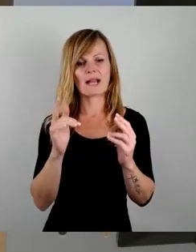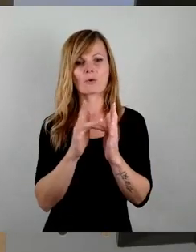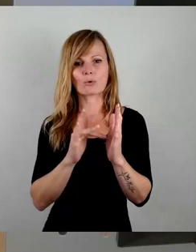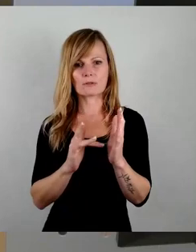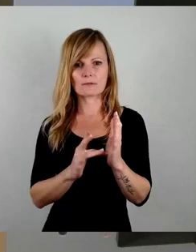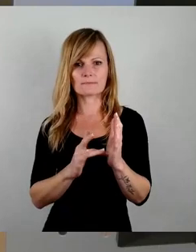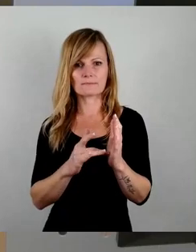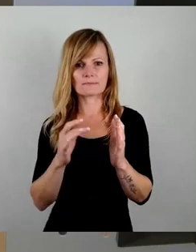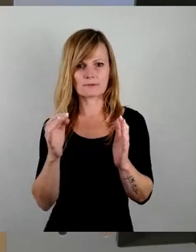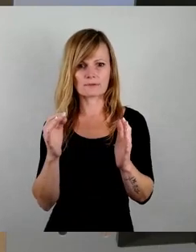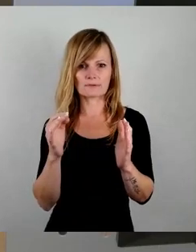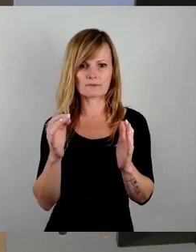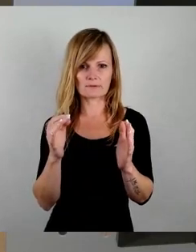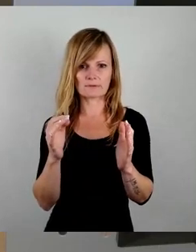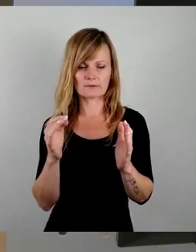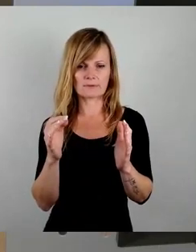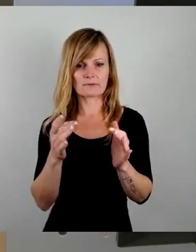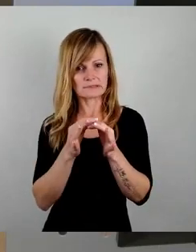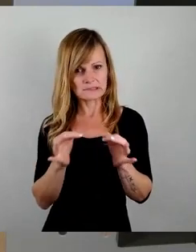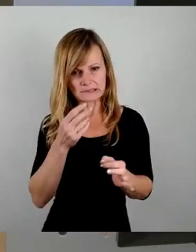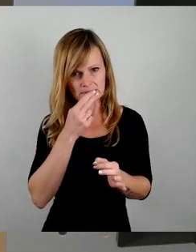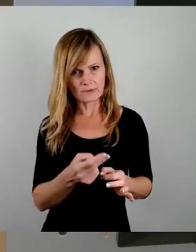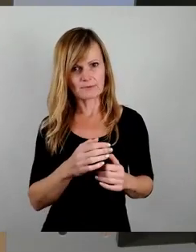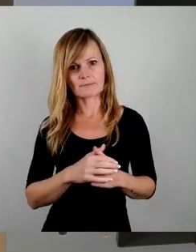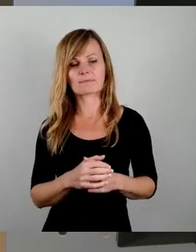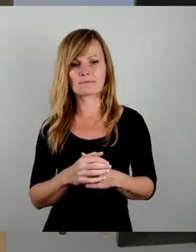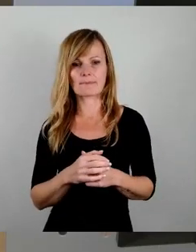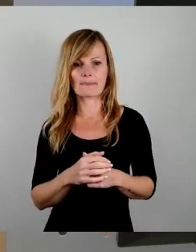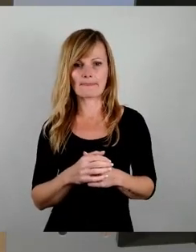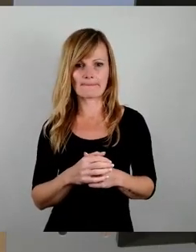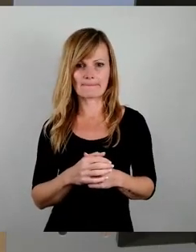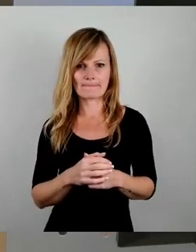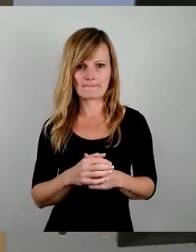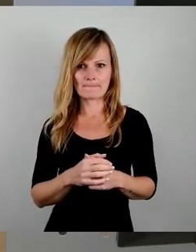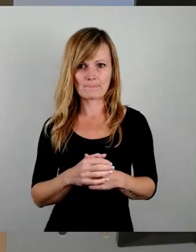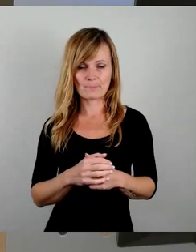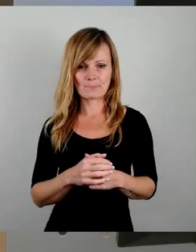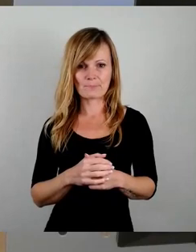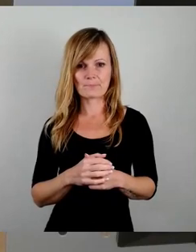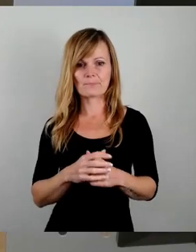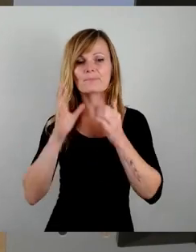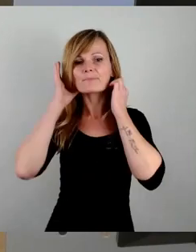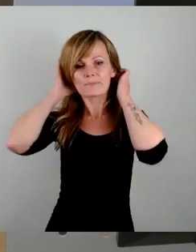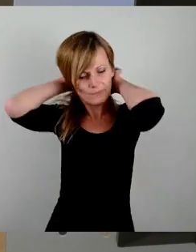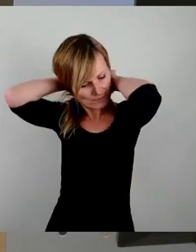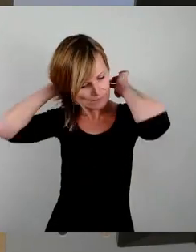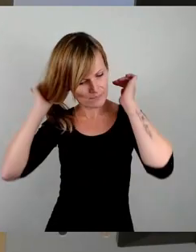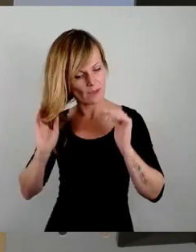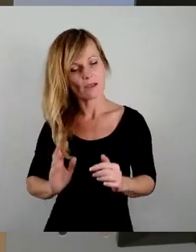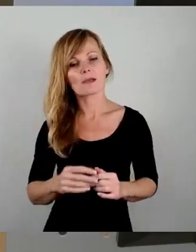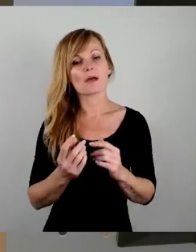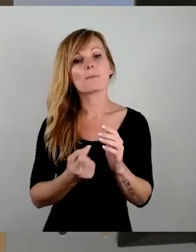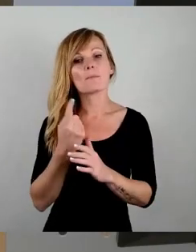reinzugehen. Die Entsorgung des Mülls ist eine kommunale Leistung, die über Gebühren